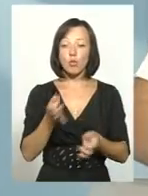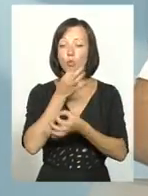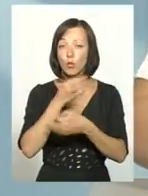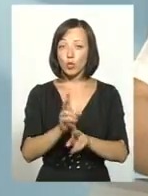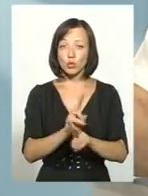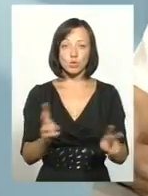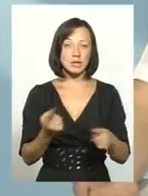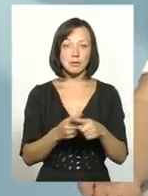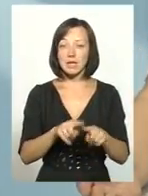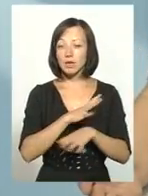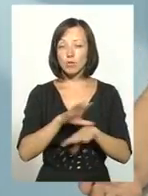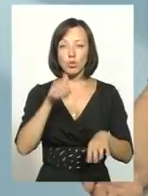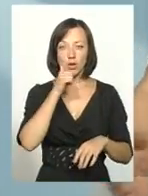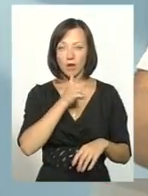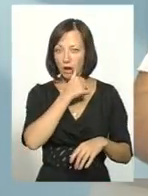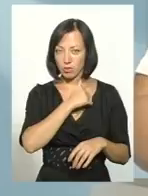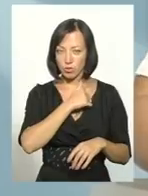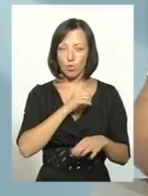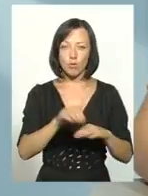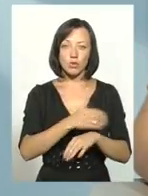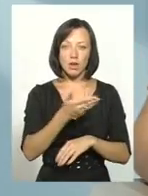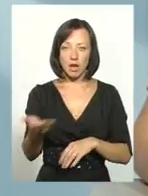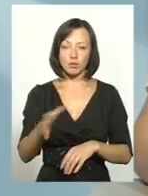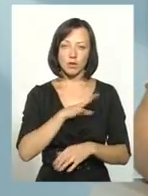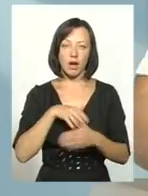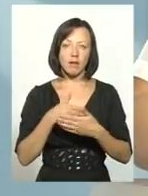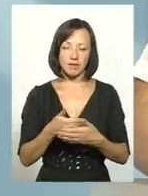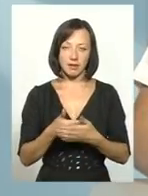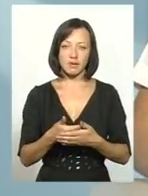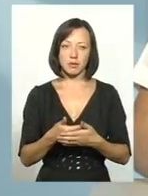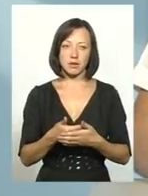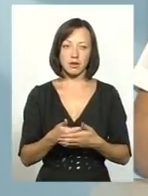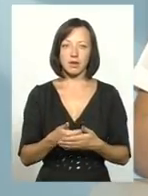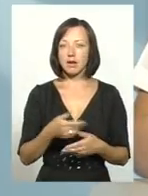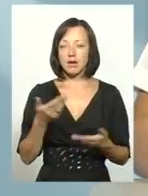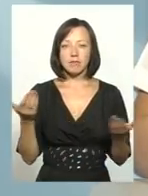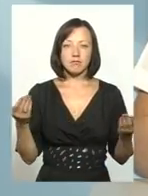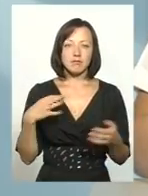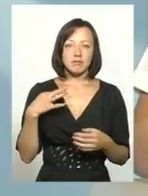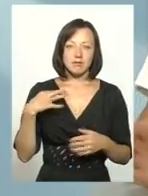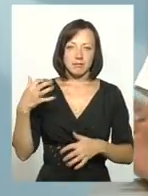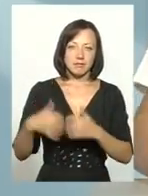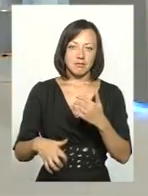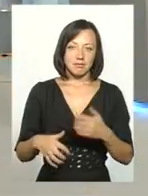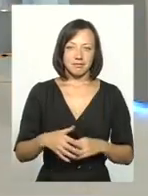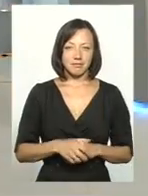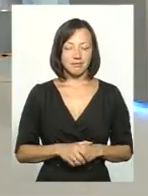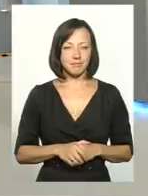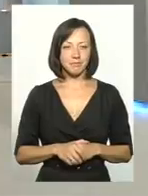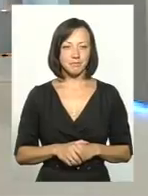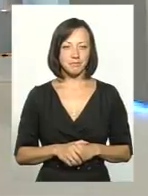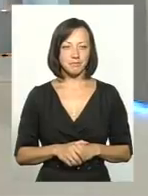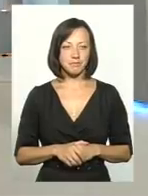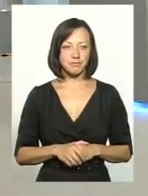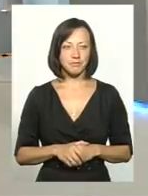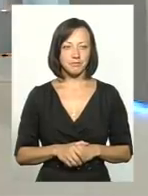-хто, щоб це не було десь тайною. Будь ласка, будьте активними. Тому що крайня хата, вона говорить останнє. Пані Светлана.